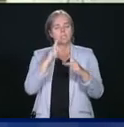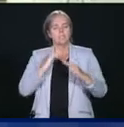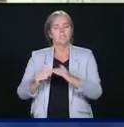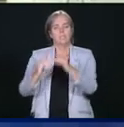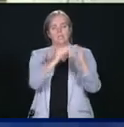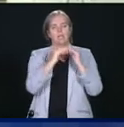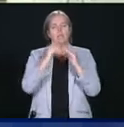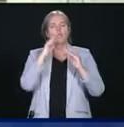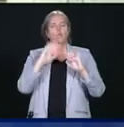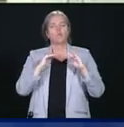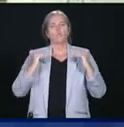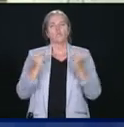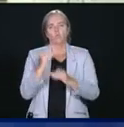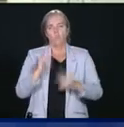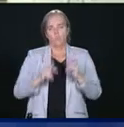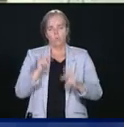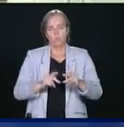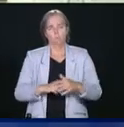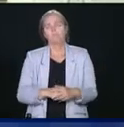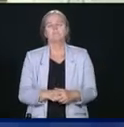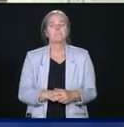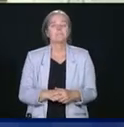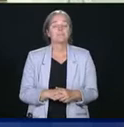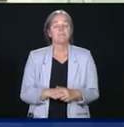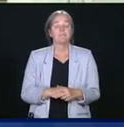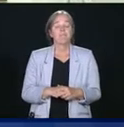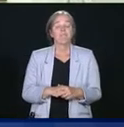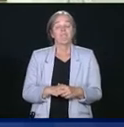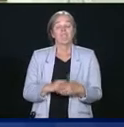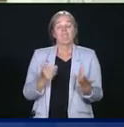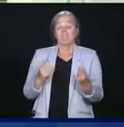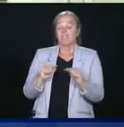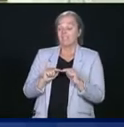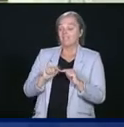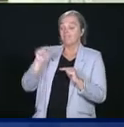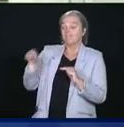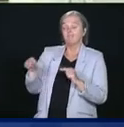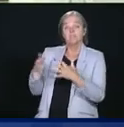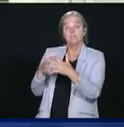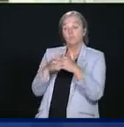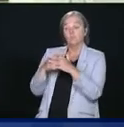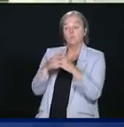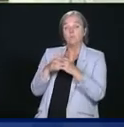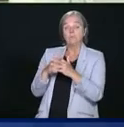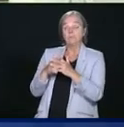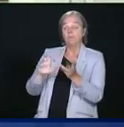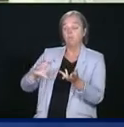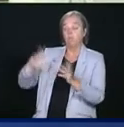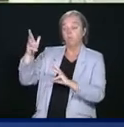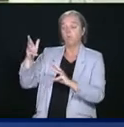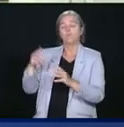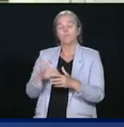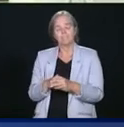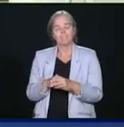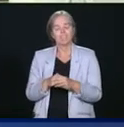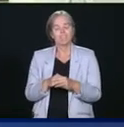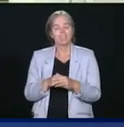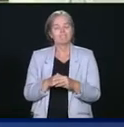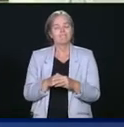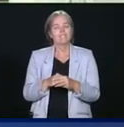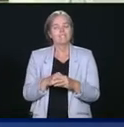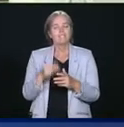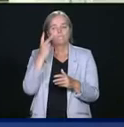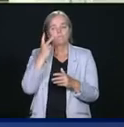Pour beaucoup trop de Canadiens, ce qui se passe de l'autre côté de la frontière en ce moment, ce sont des scènes familières. Le